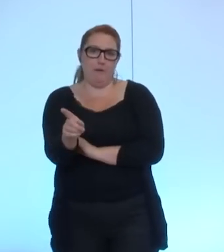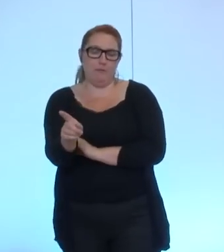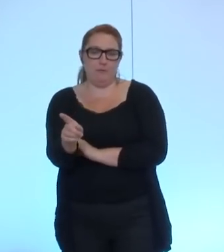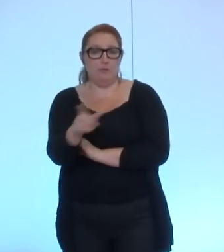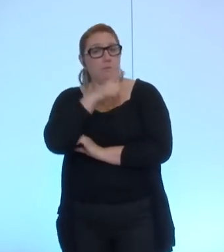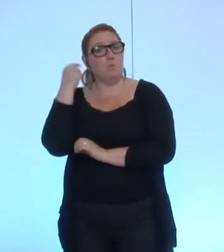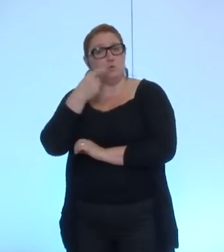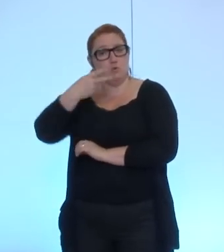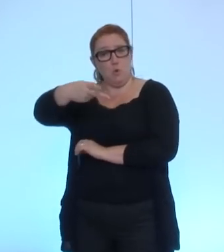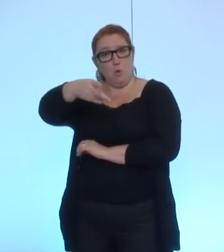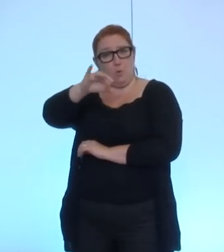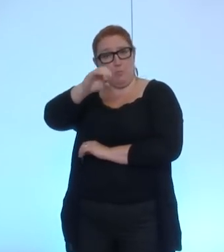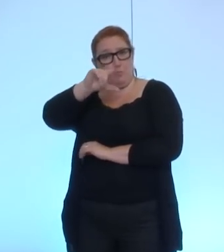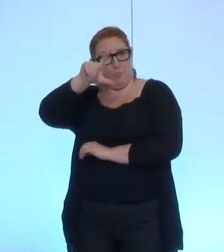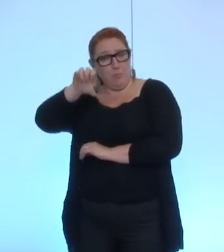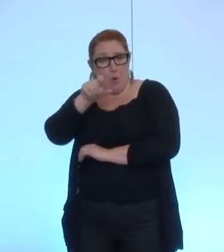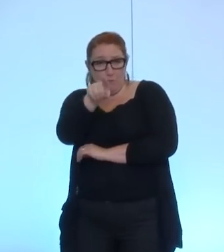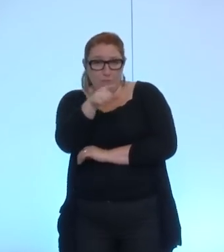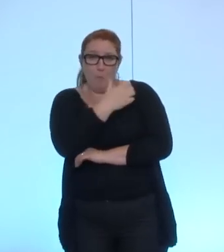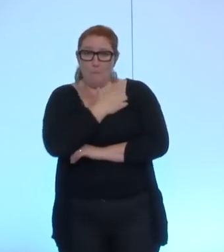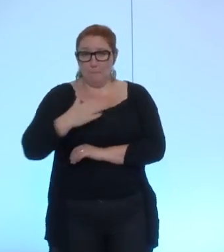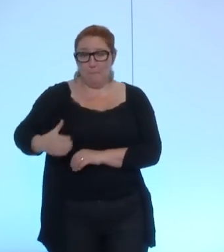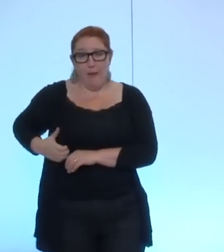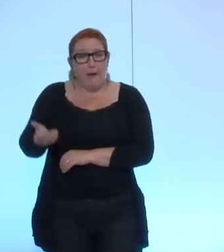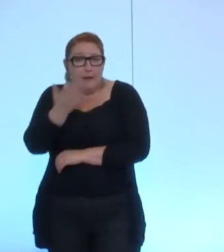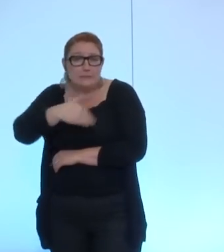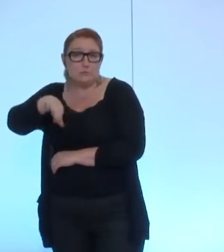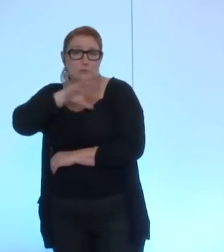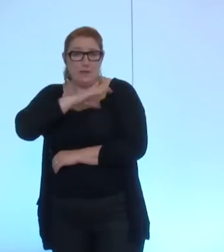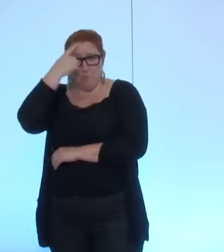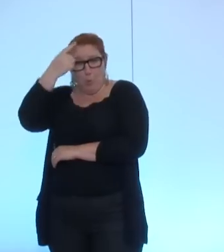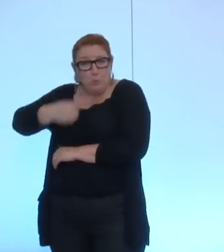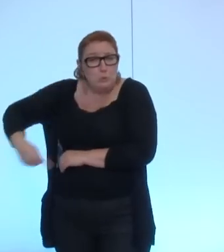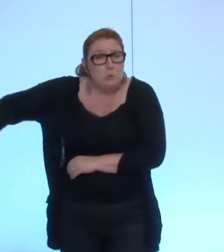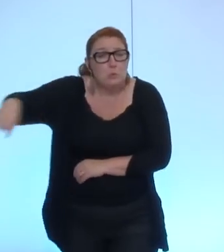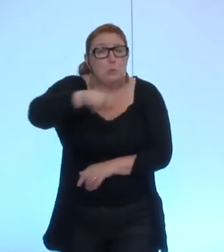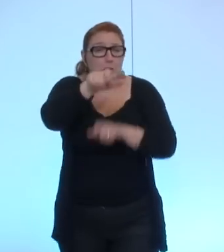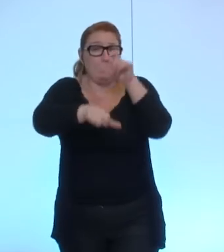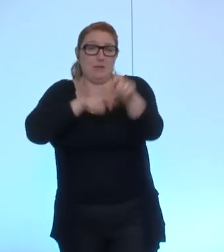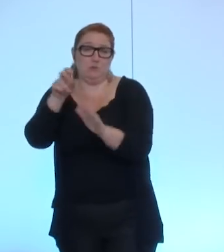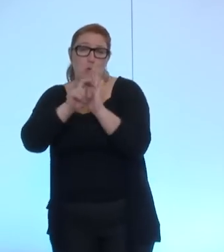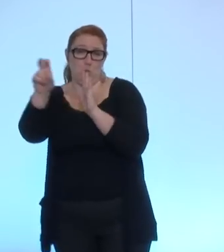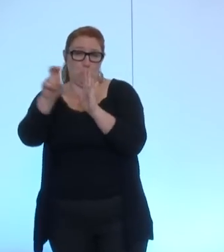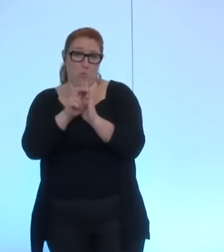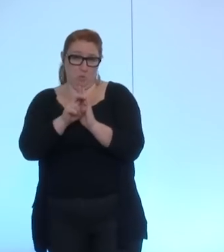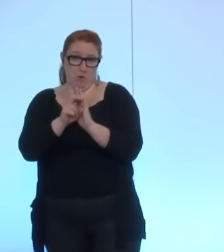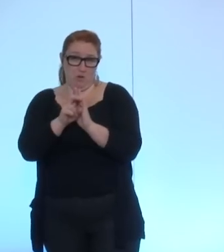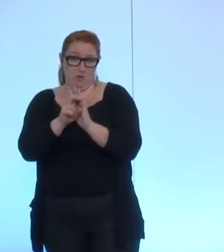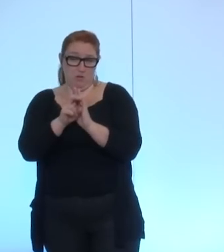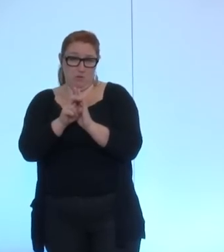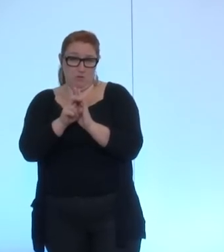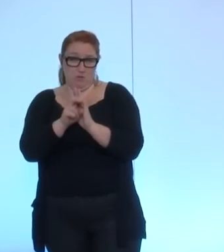responsabilité de maire de tous les grenoblois qui est en jeu que vous le